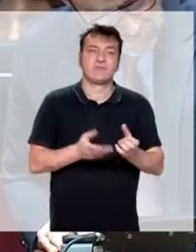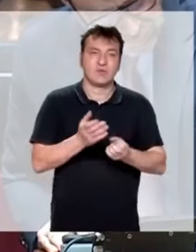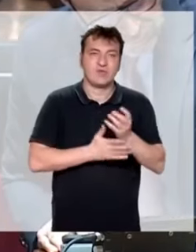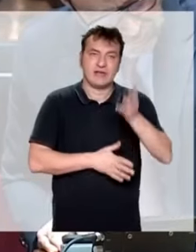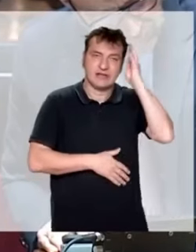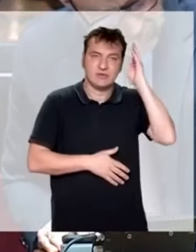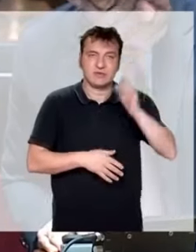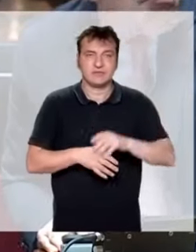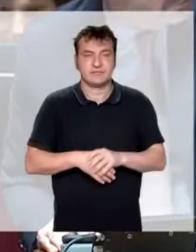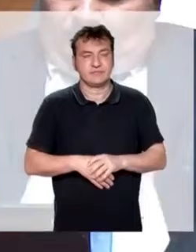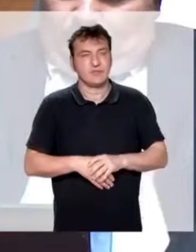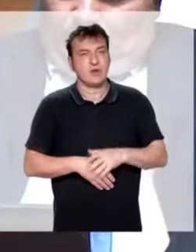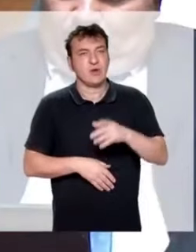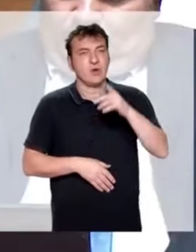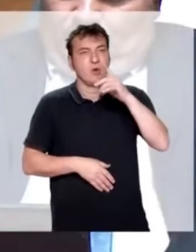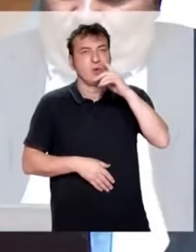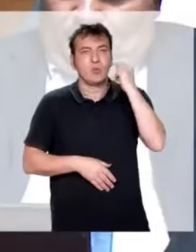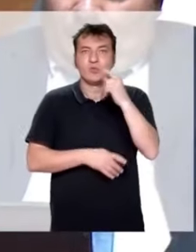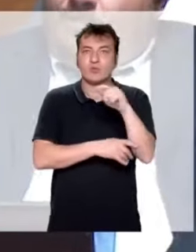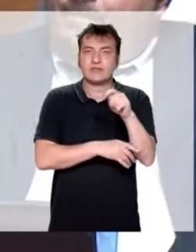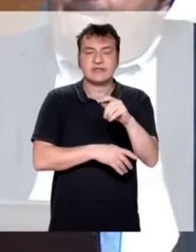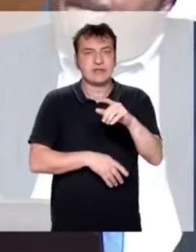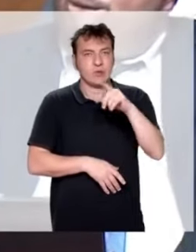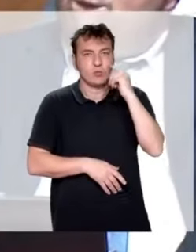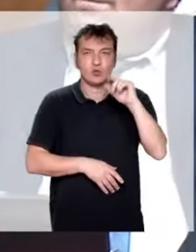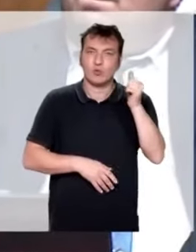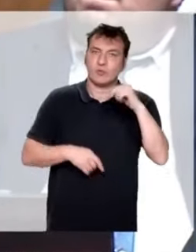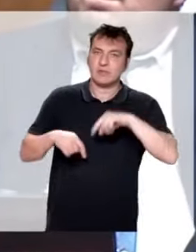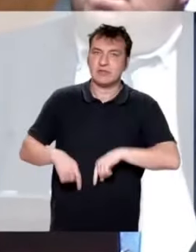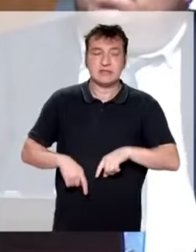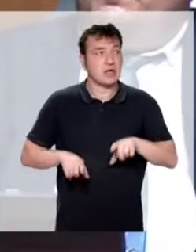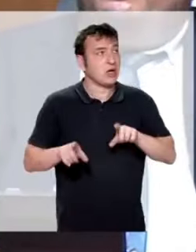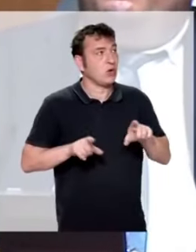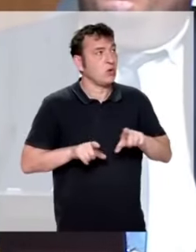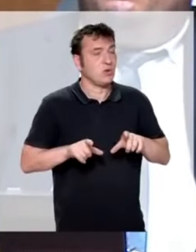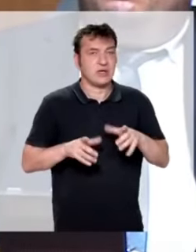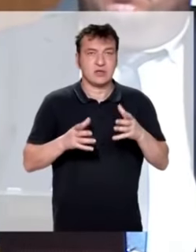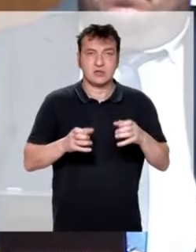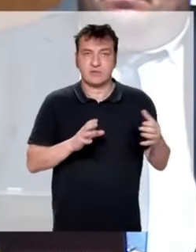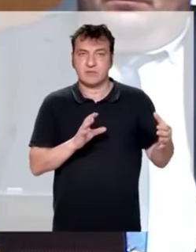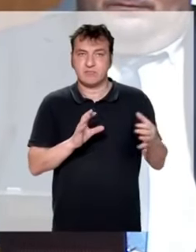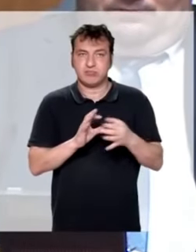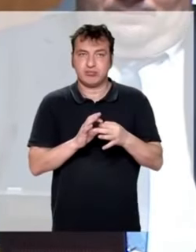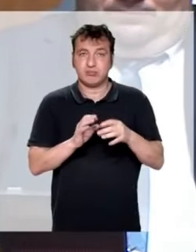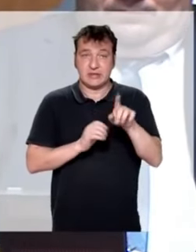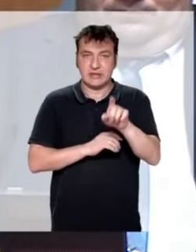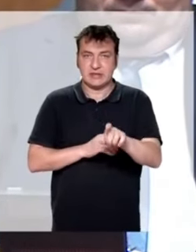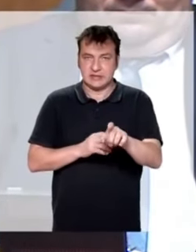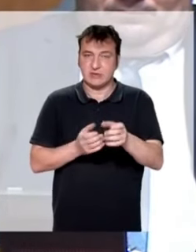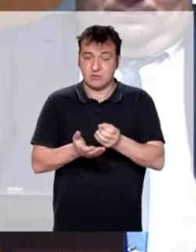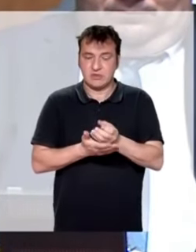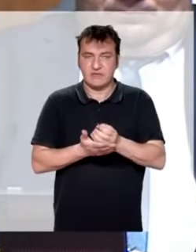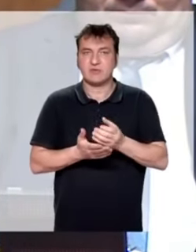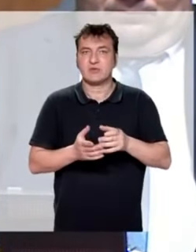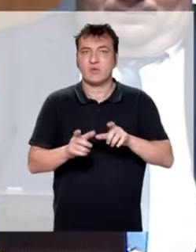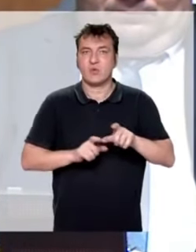Monsieur le Président, Monsieur le Premier Ministre, mes chers collègues, je souhaite associer à cette question d'actualité notre